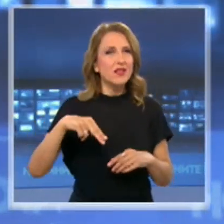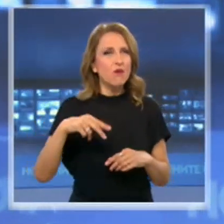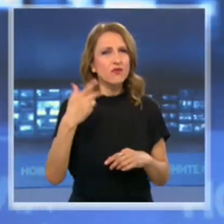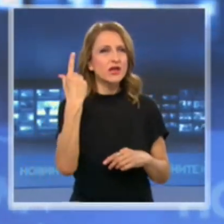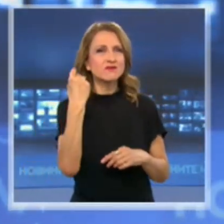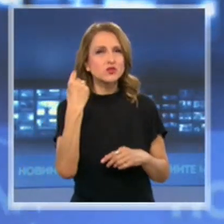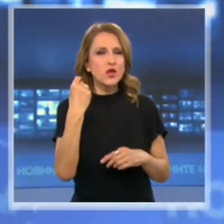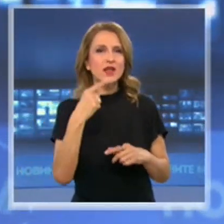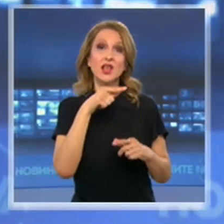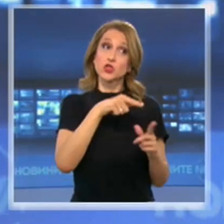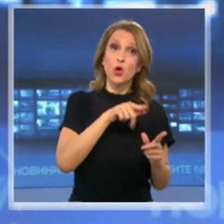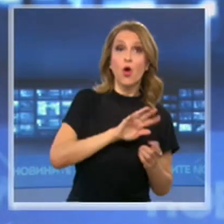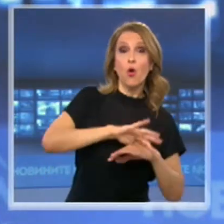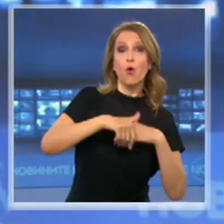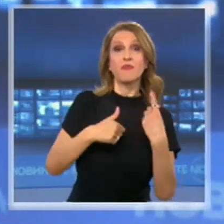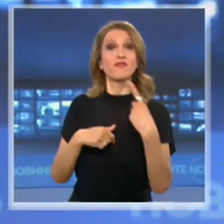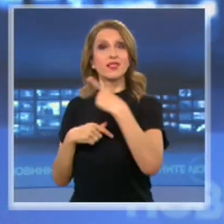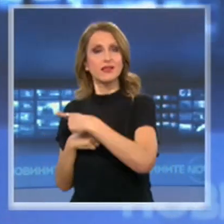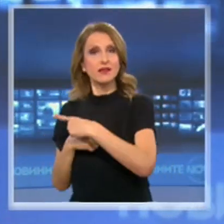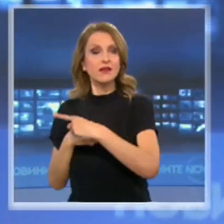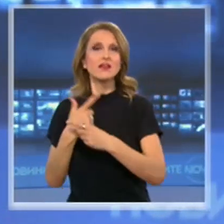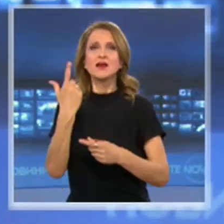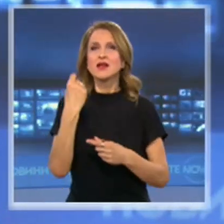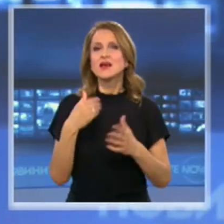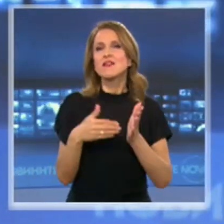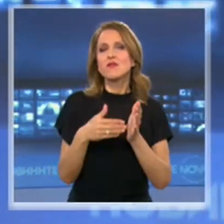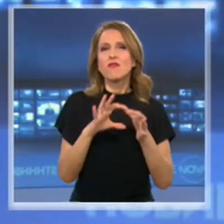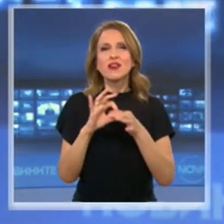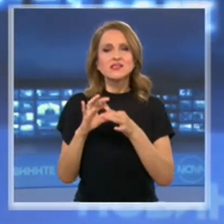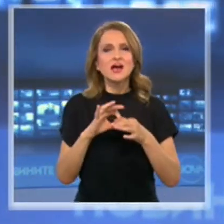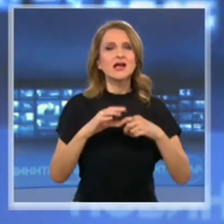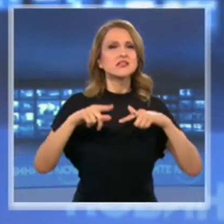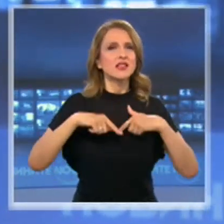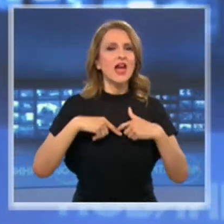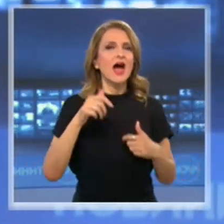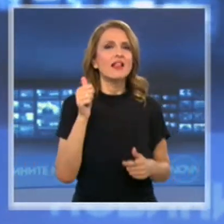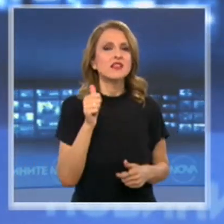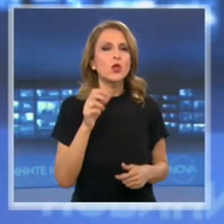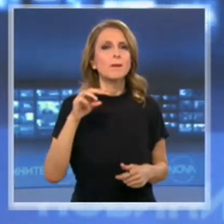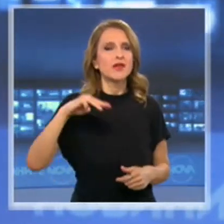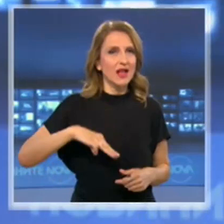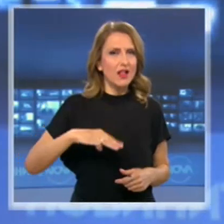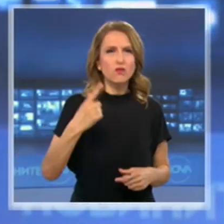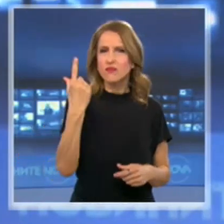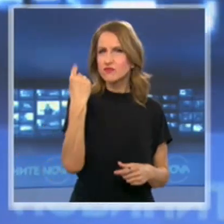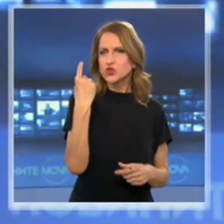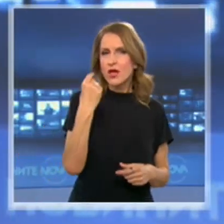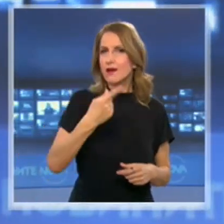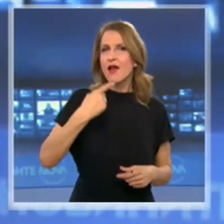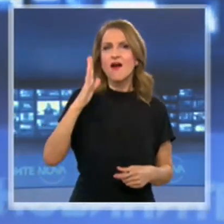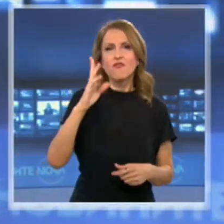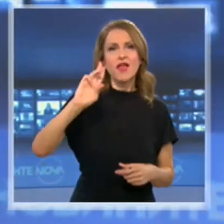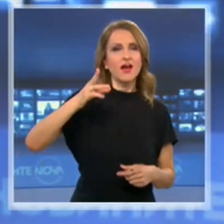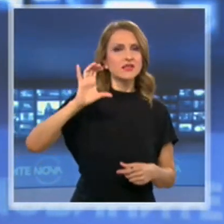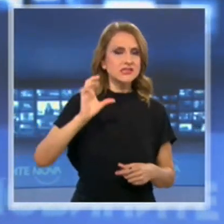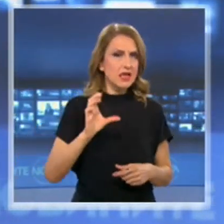вчера го обвини в манипулация на общественото мнение по случая с Съдиан Дом Миталов. Позицията си вчера шефът на ВКС е отрече у нас да